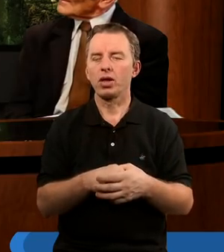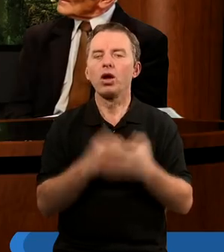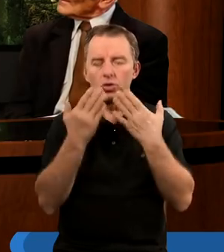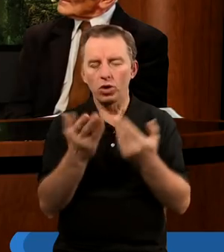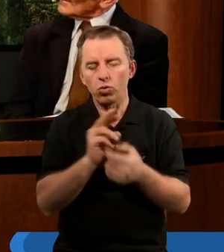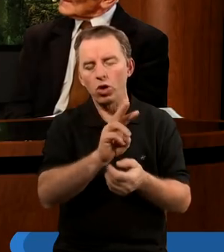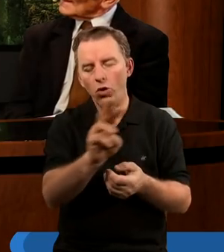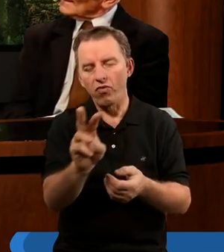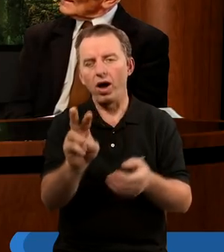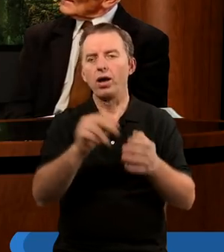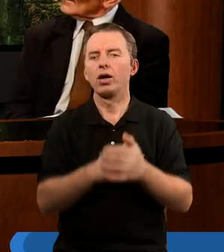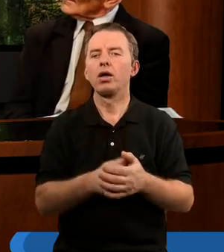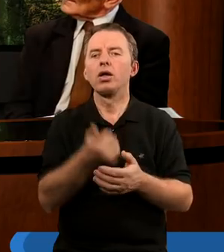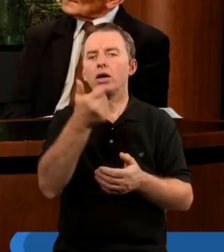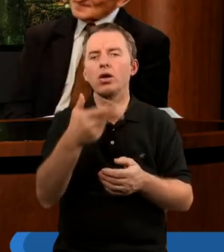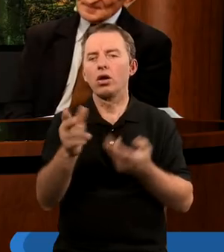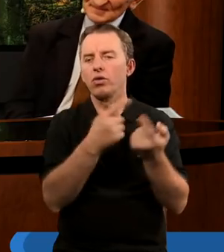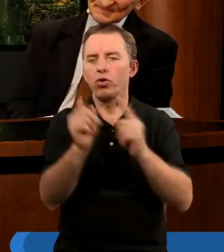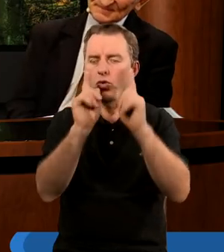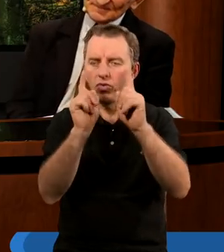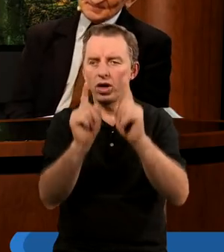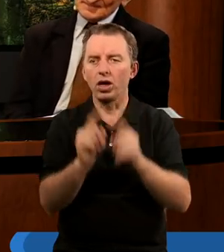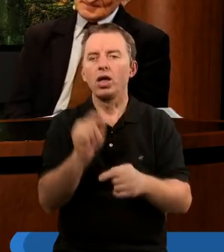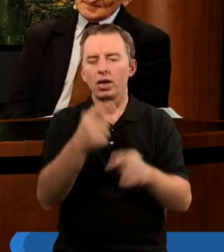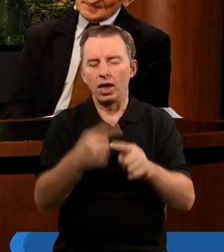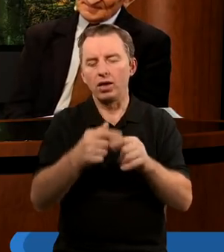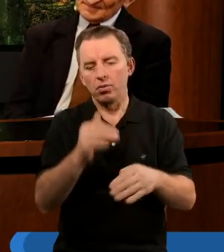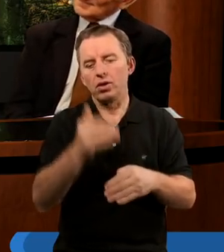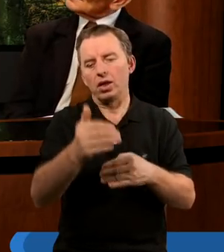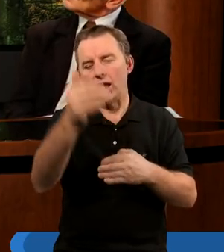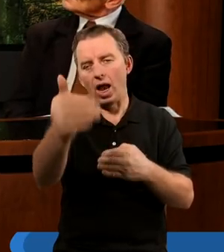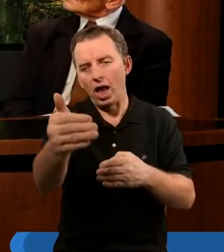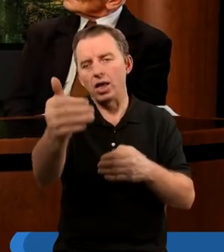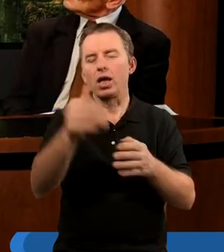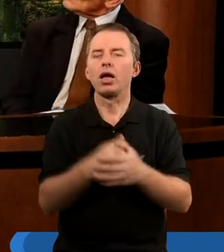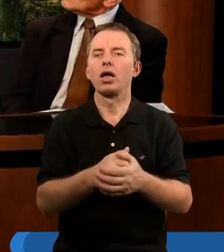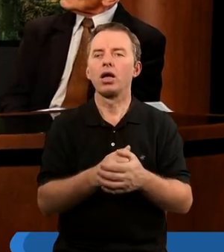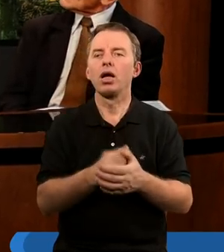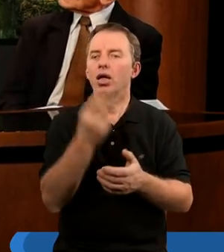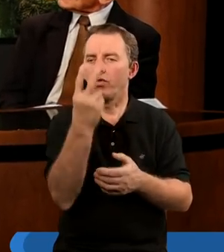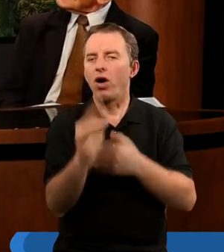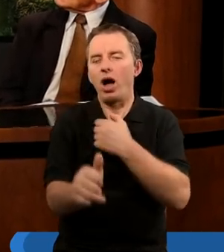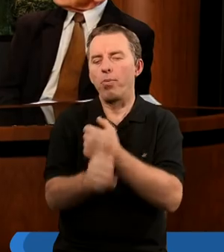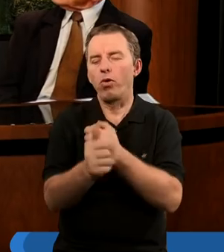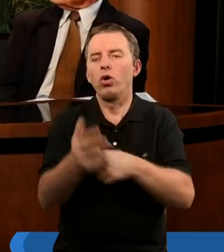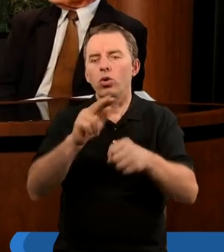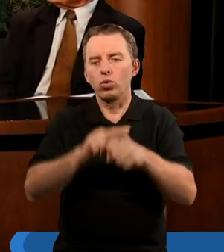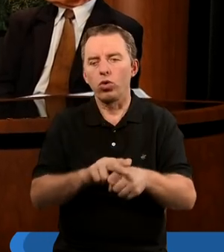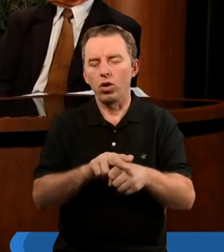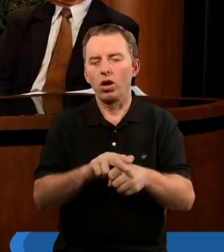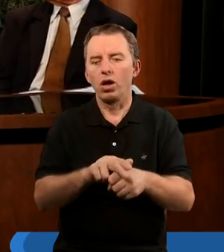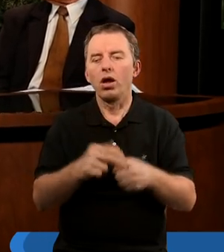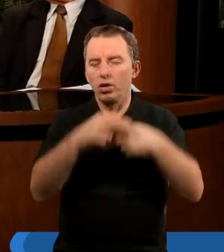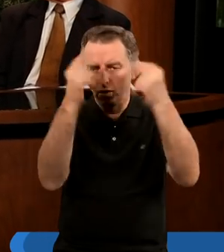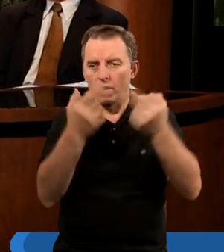Dziękuję Wam. Na jeszcze jedną tylko rzecz zwrócę uwagę, zanim przejdę dalej, że te dwa powody, dla których w niebie